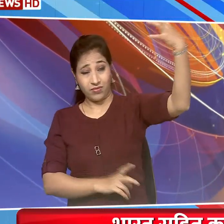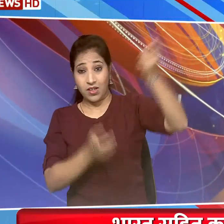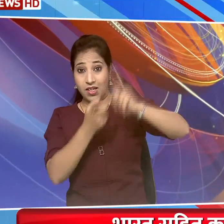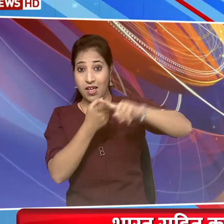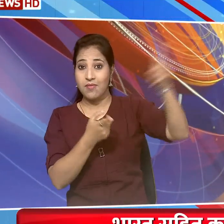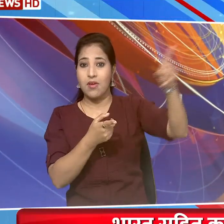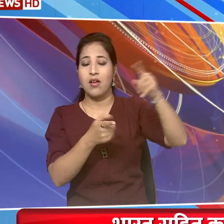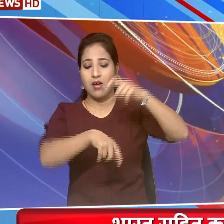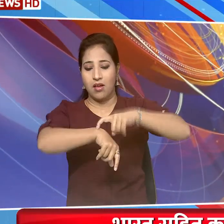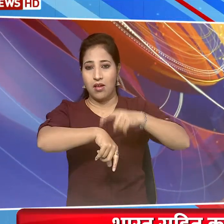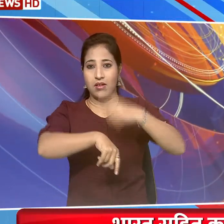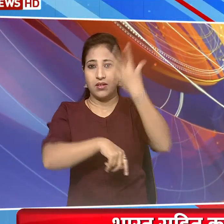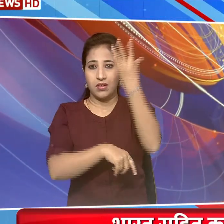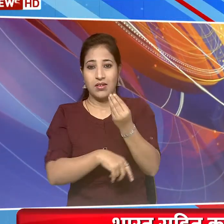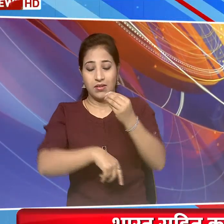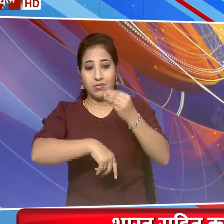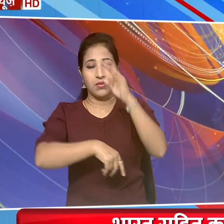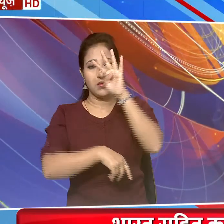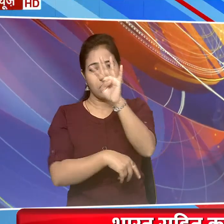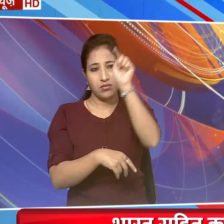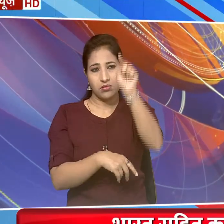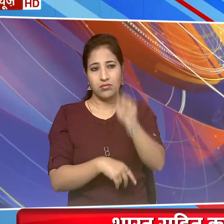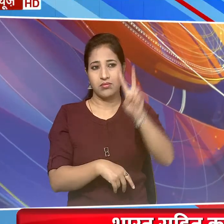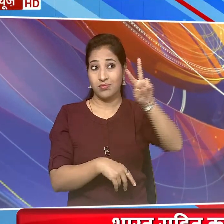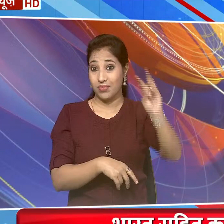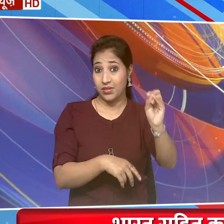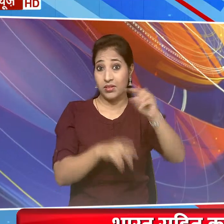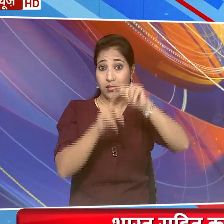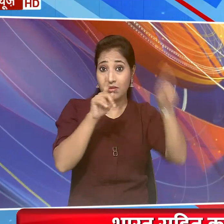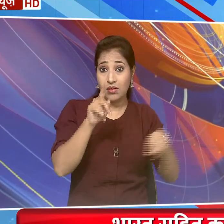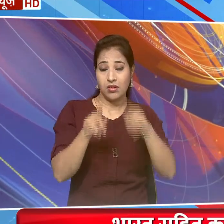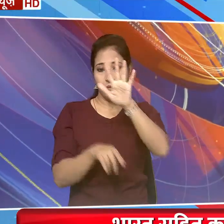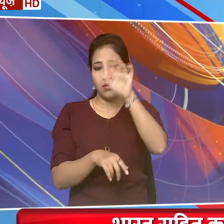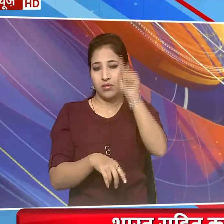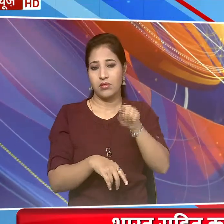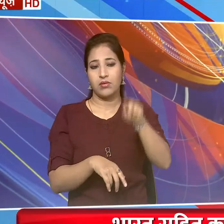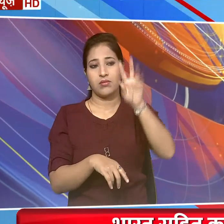29 मिनट से शाम पाँच बच कर 42 मिनट तक दिखेगा